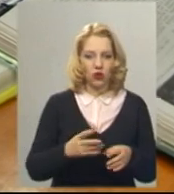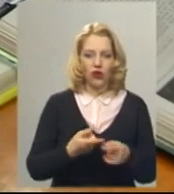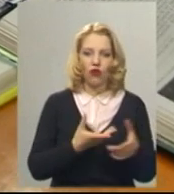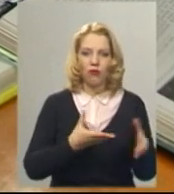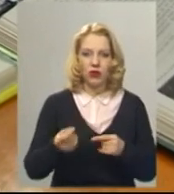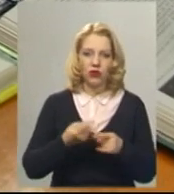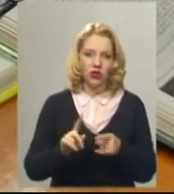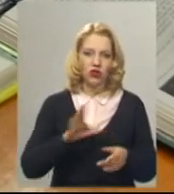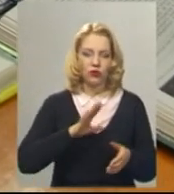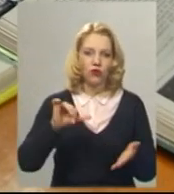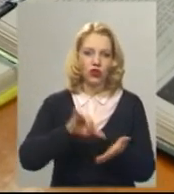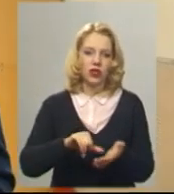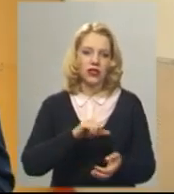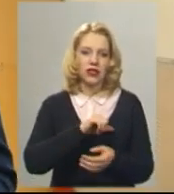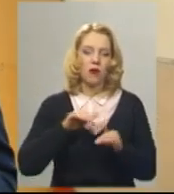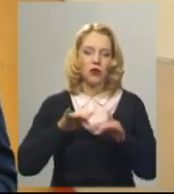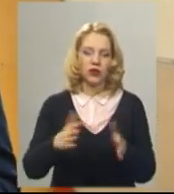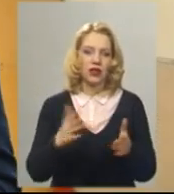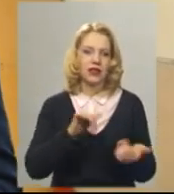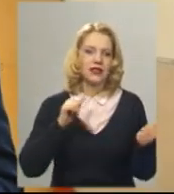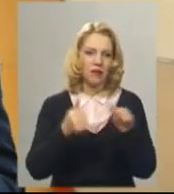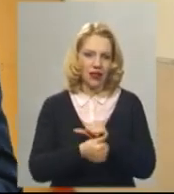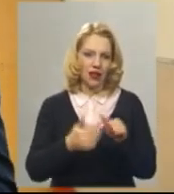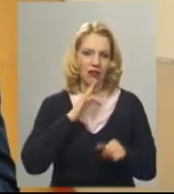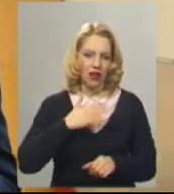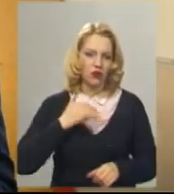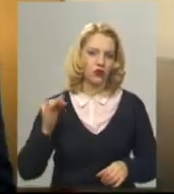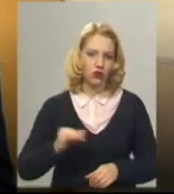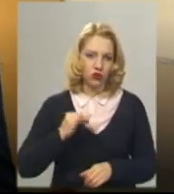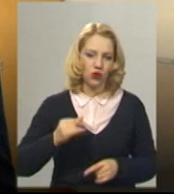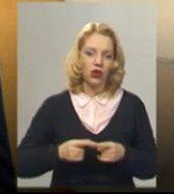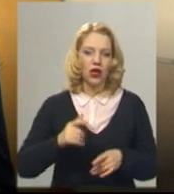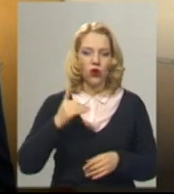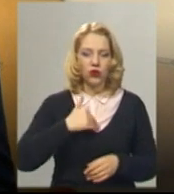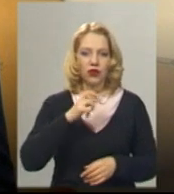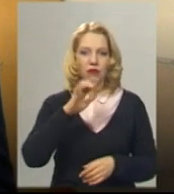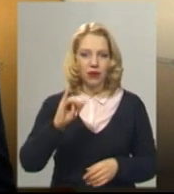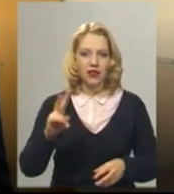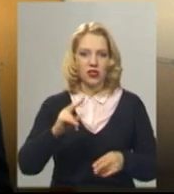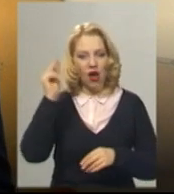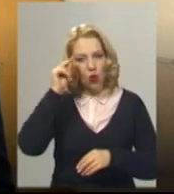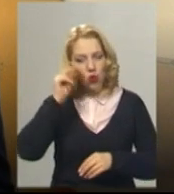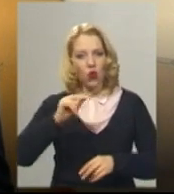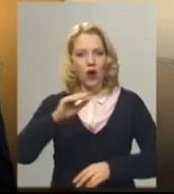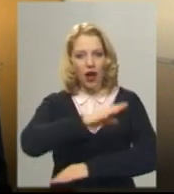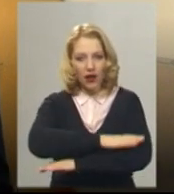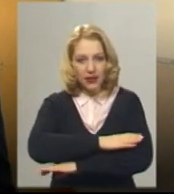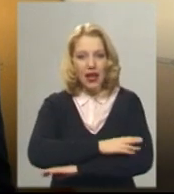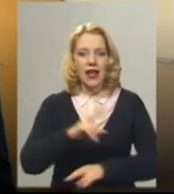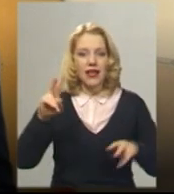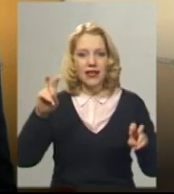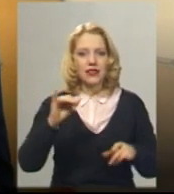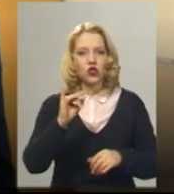учасником подій, які змінили історію. Я б хотів, щоб на уроках історії ми дивилися на